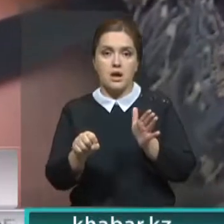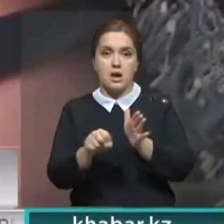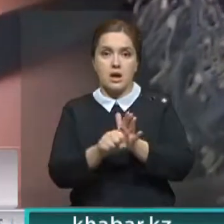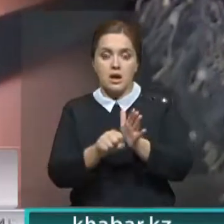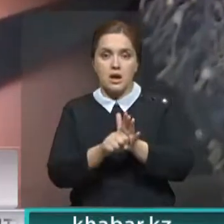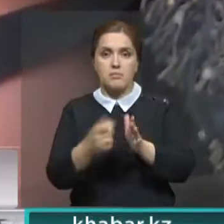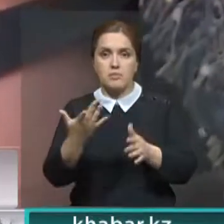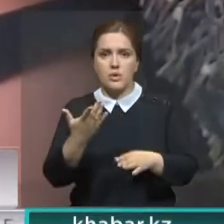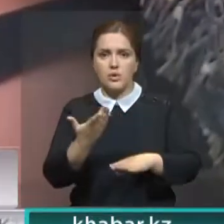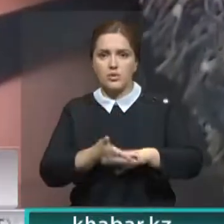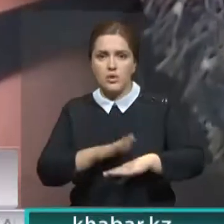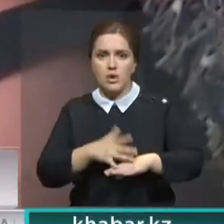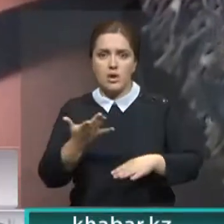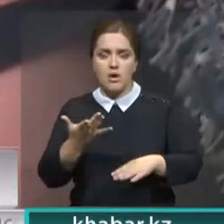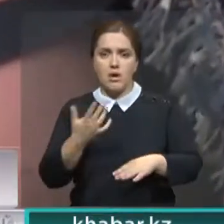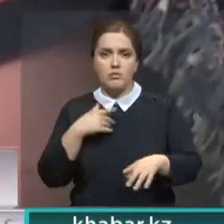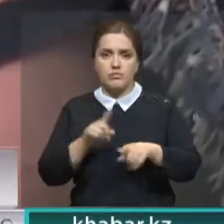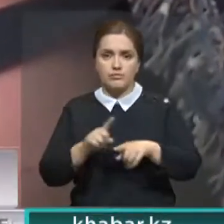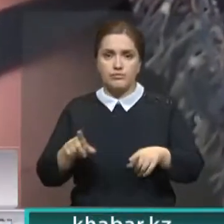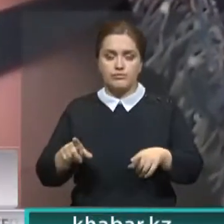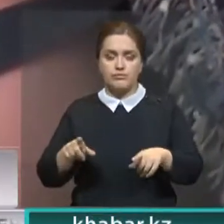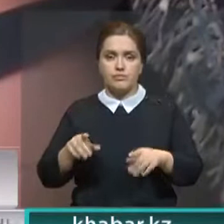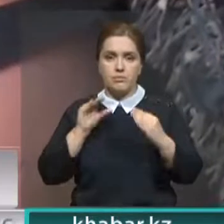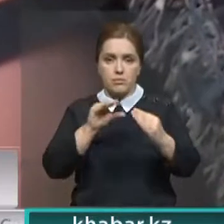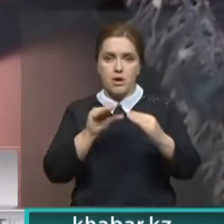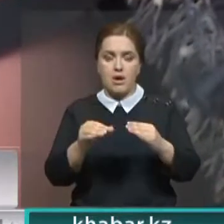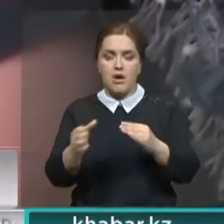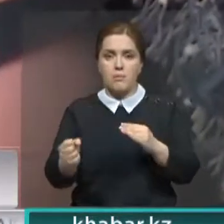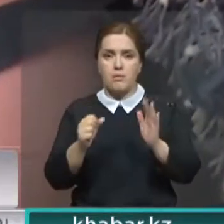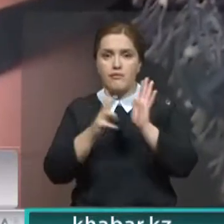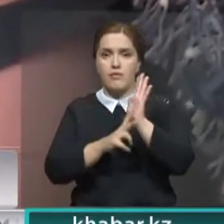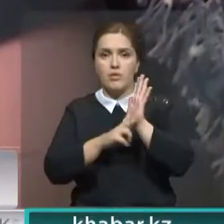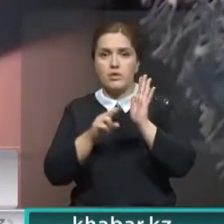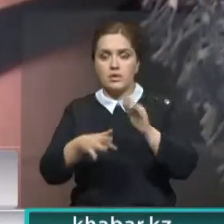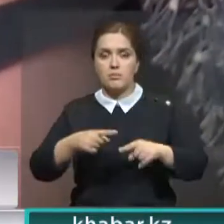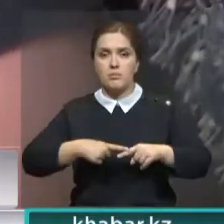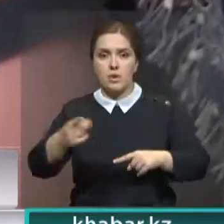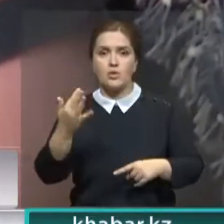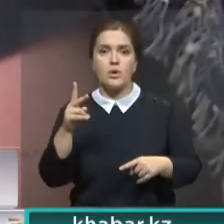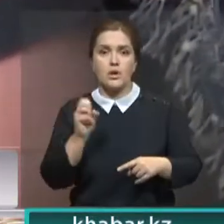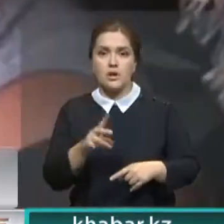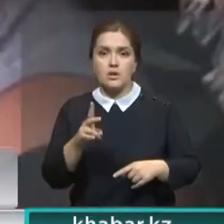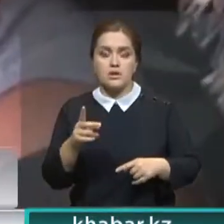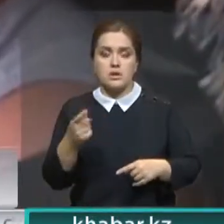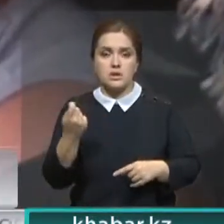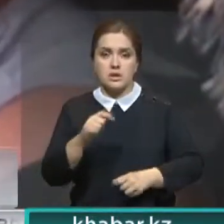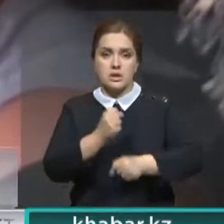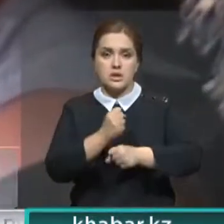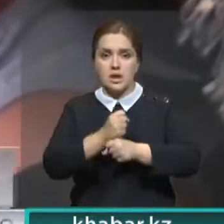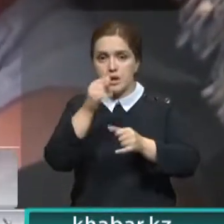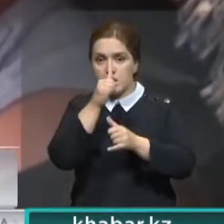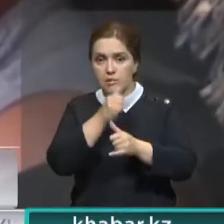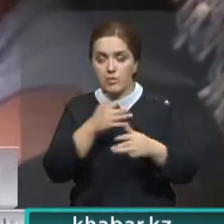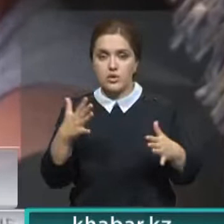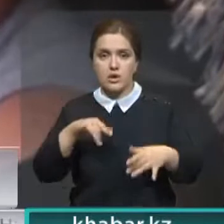первая, и все. И даже не переключаешься. И вот эти 80 километров уже сколько лет, и никто никак сделать не может. Вообще тут есть такие